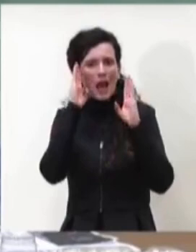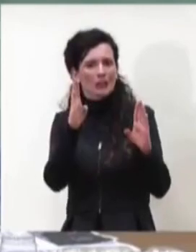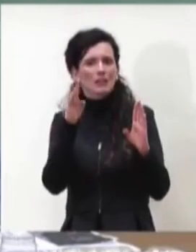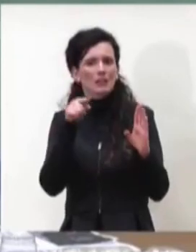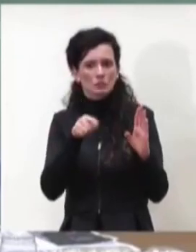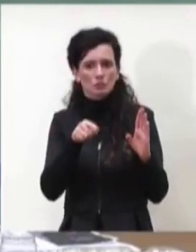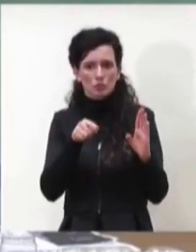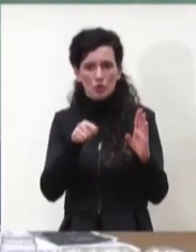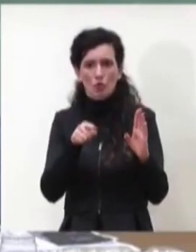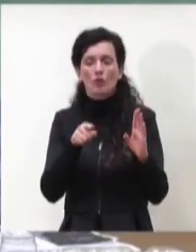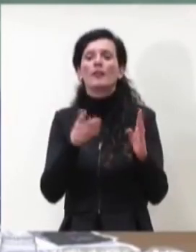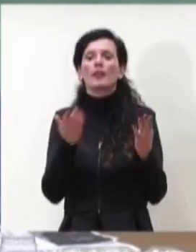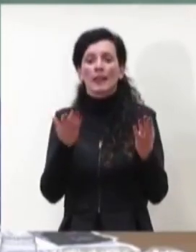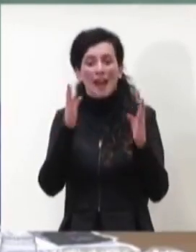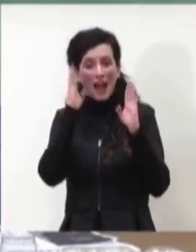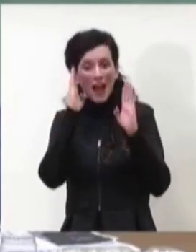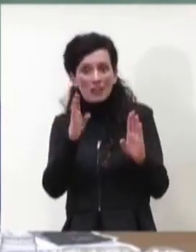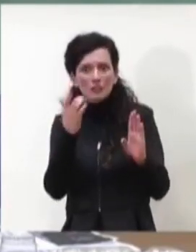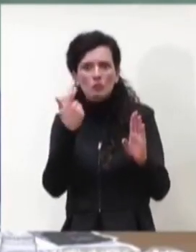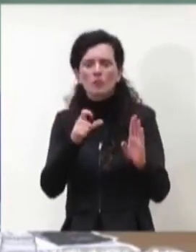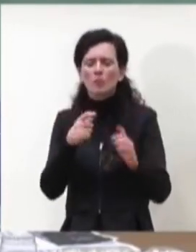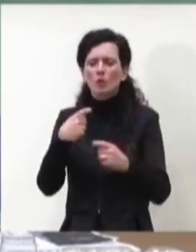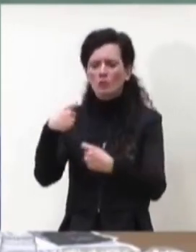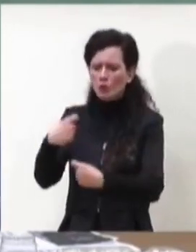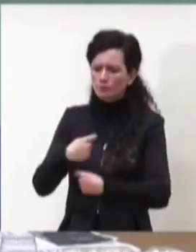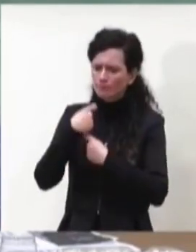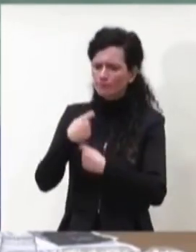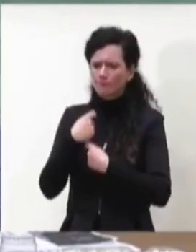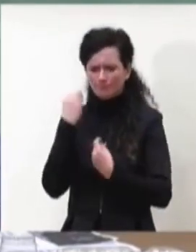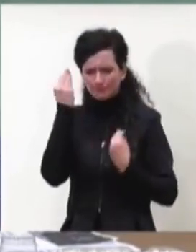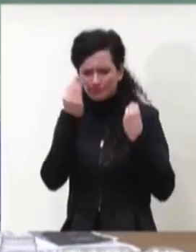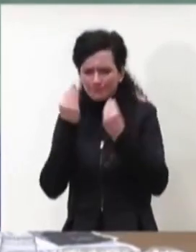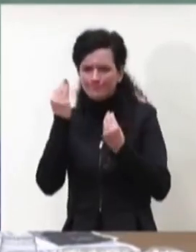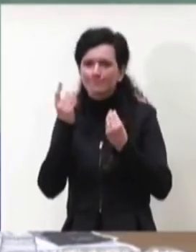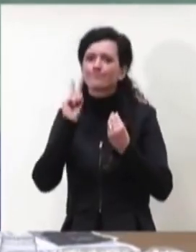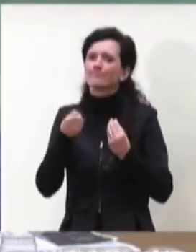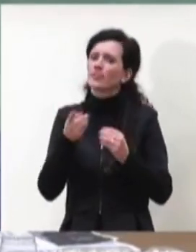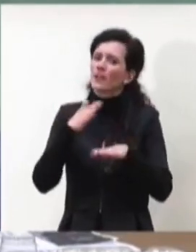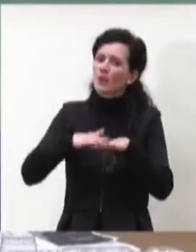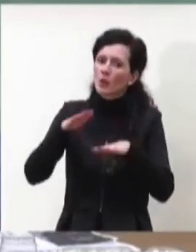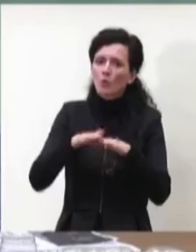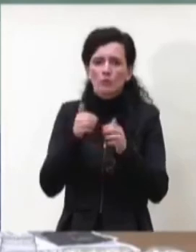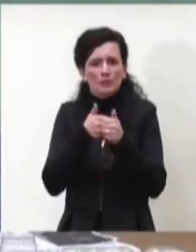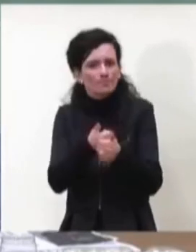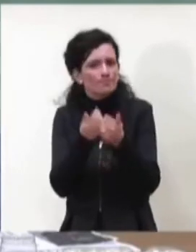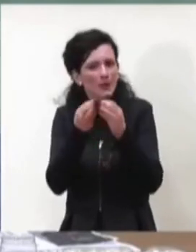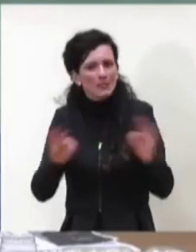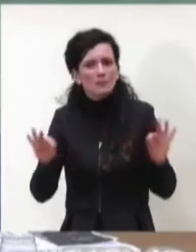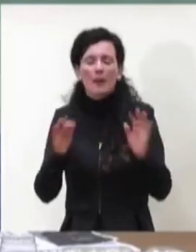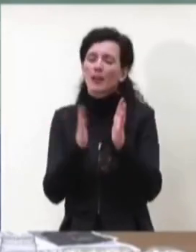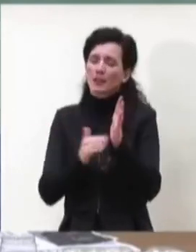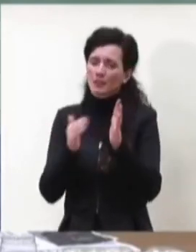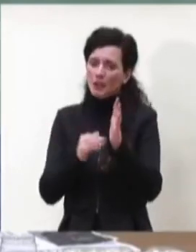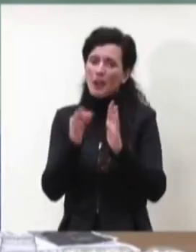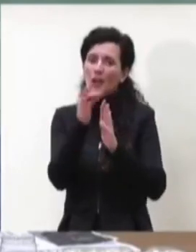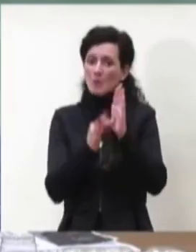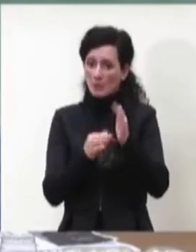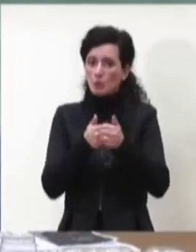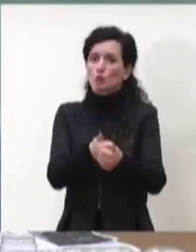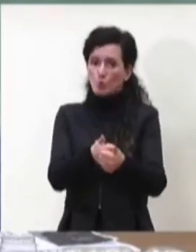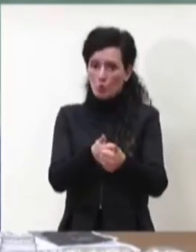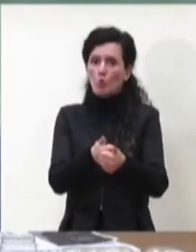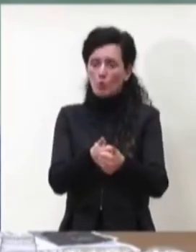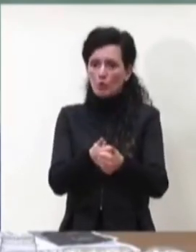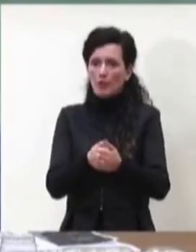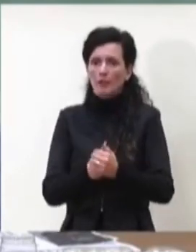è un elemento che deve spingerci alla massima attenzione nelle misure da adottare e è un elemento che